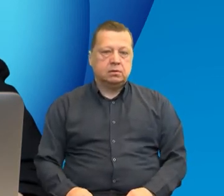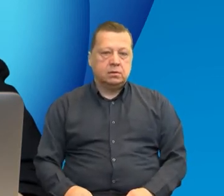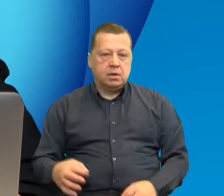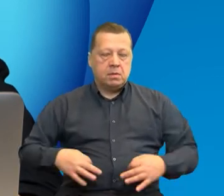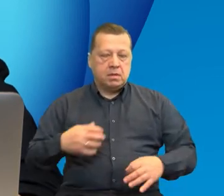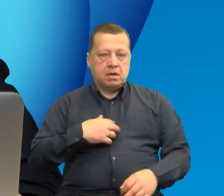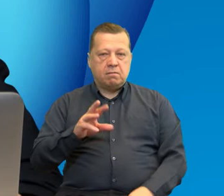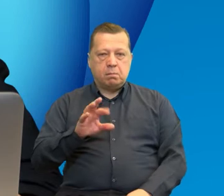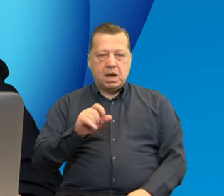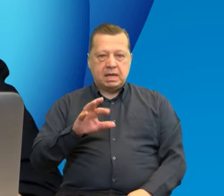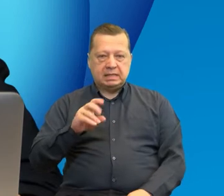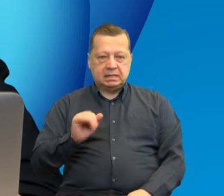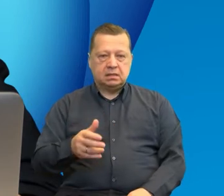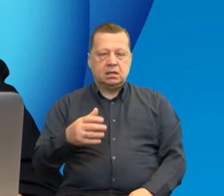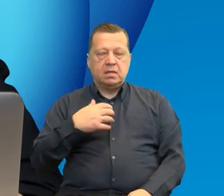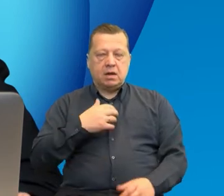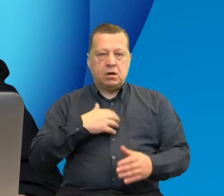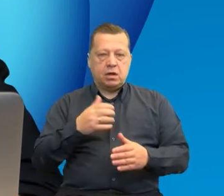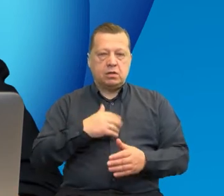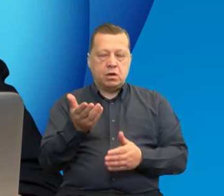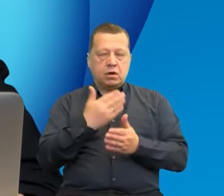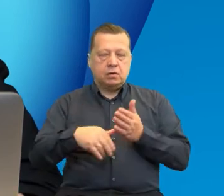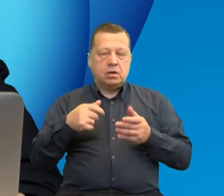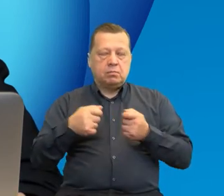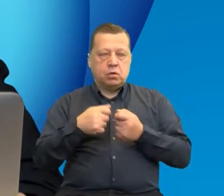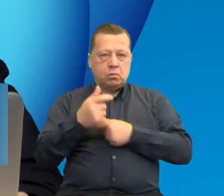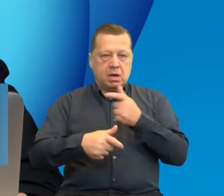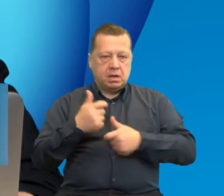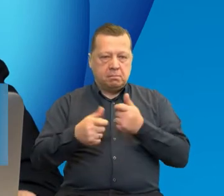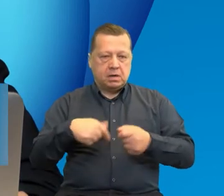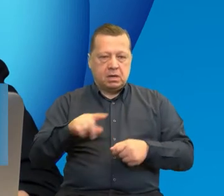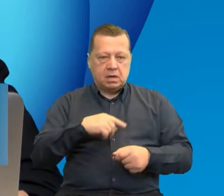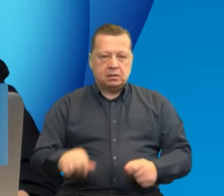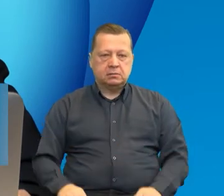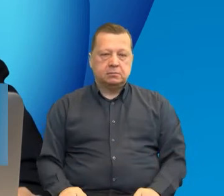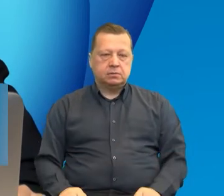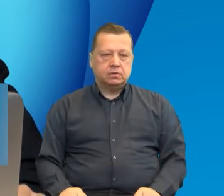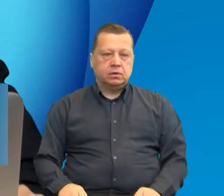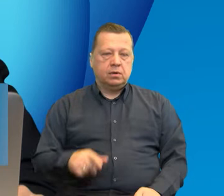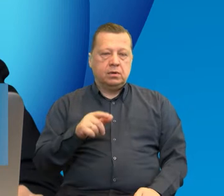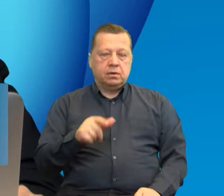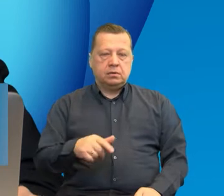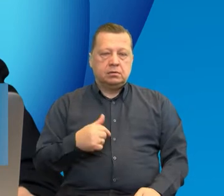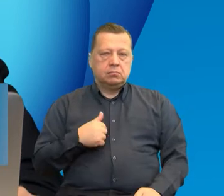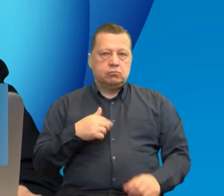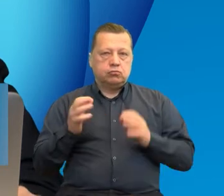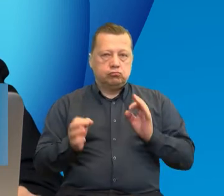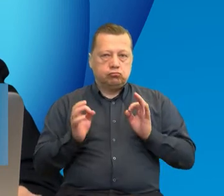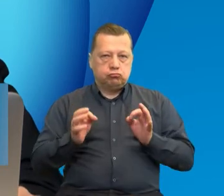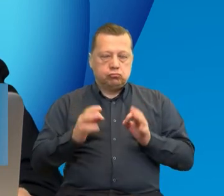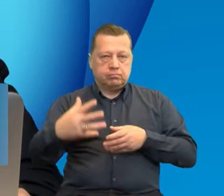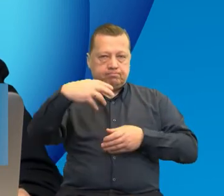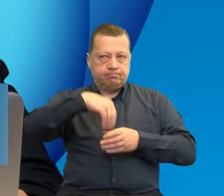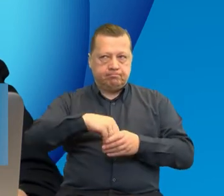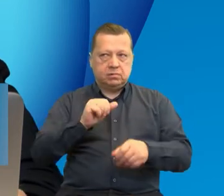Balińskiego, Dyrektora Departamentu Współpracy Terytorialnej, który niestety z przyczyn osobistych nie mógł dzisiaj uczestniczyć w